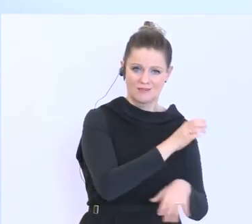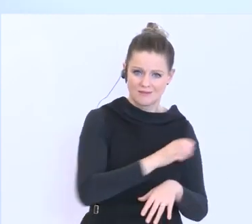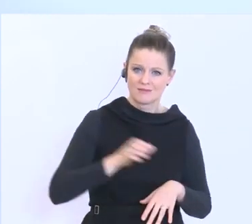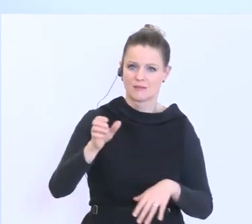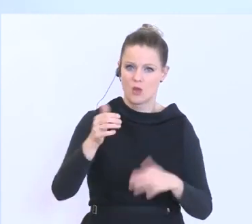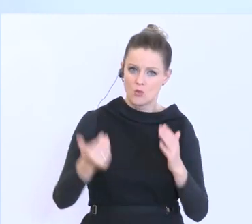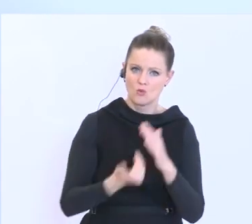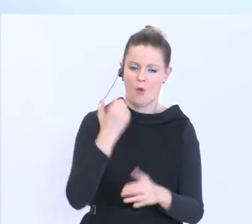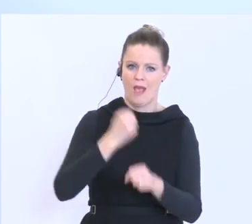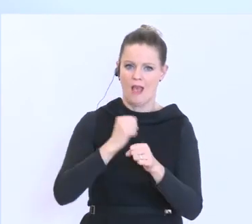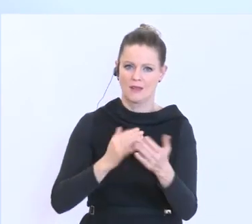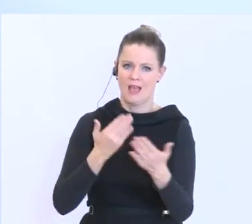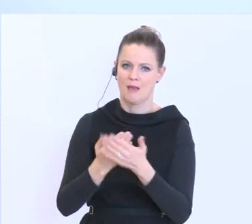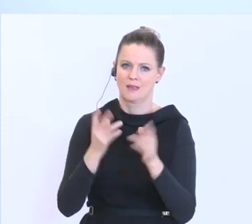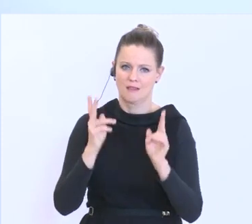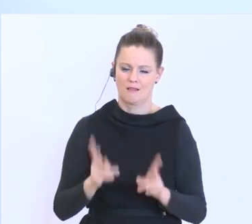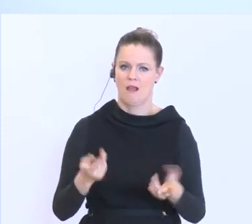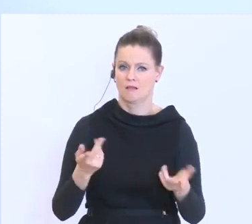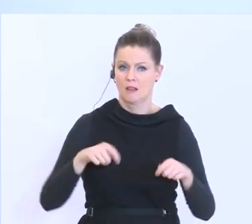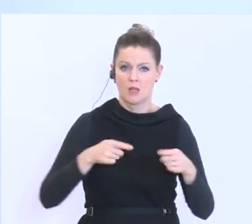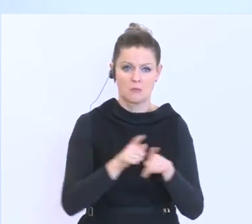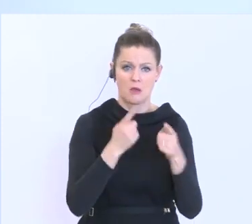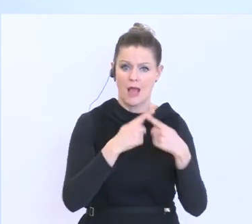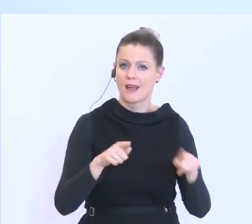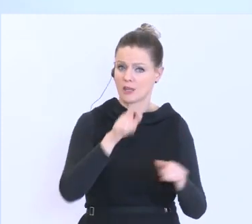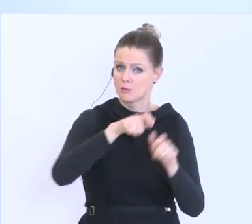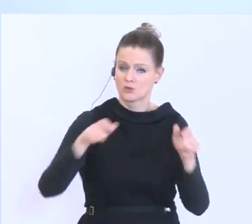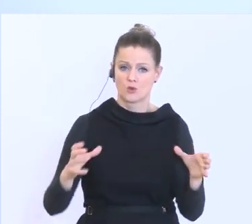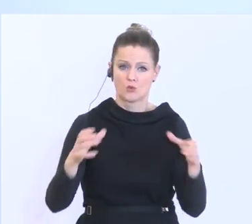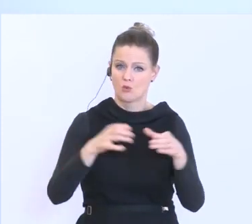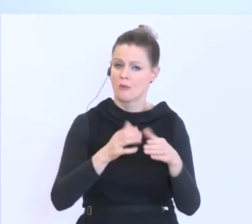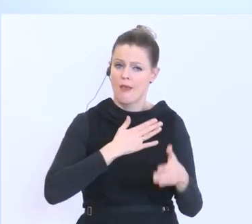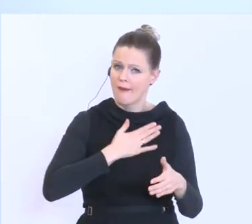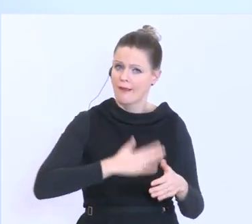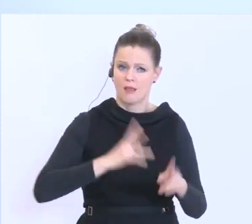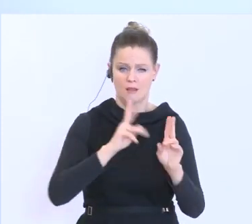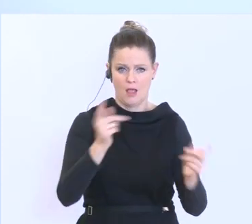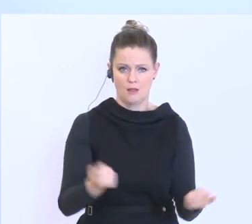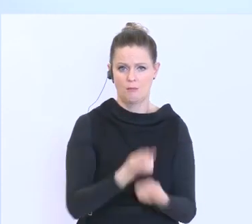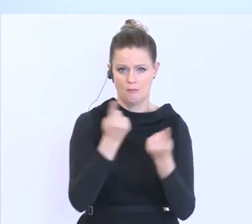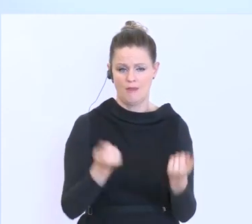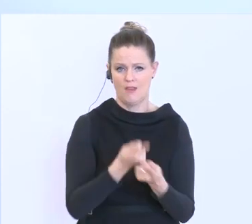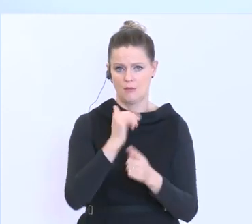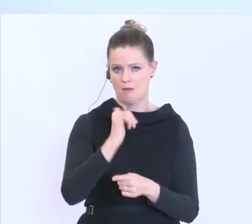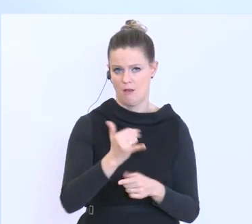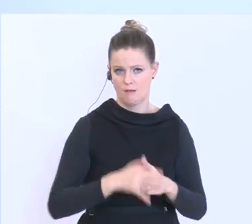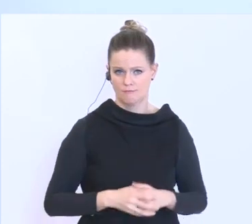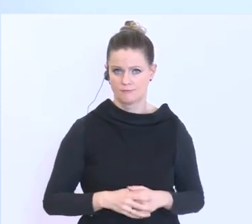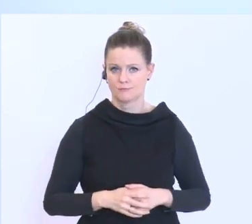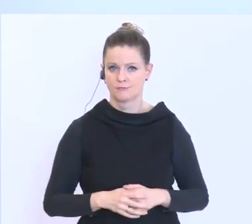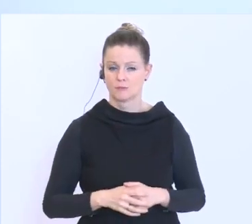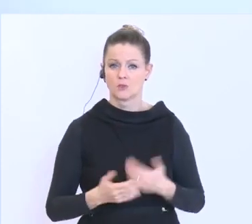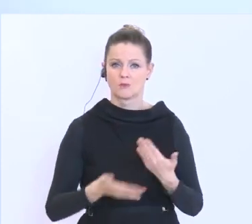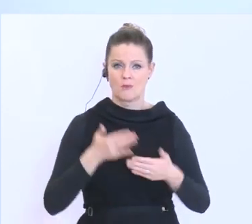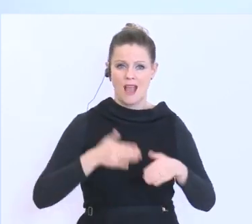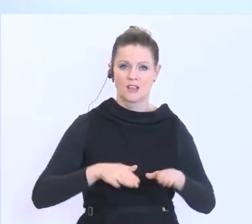entsprechend gibt es halt dann auch andere Personengruppen, die sehr herzlich eingeladen sind, sich hier auch zu bewerben. Sollte es bei den